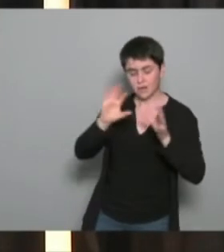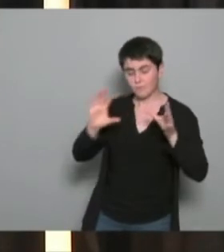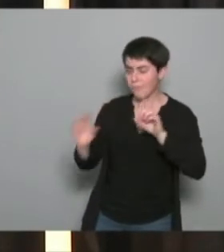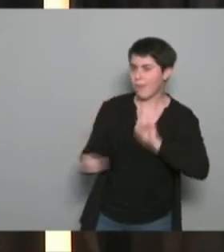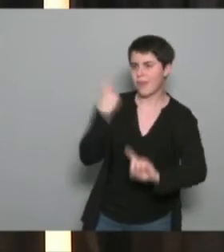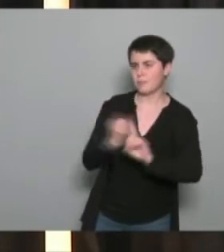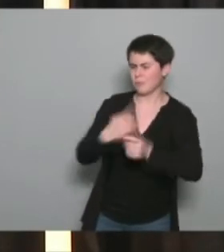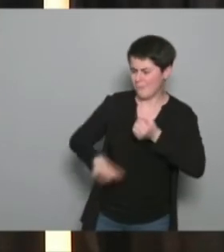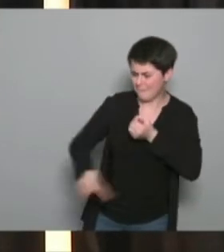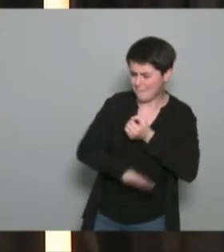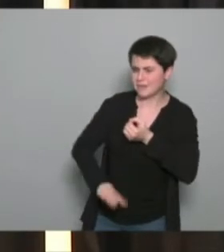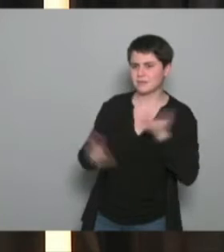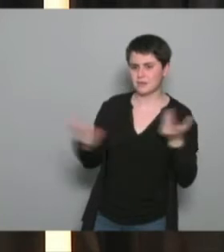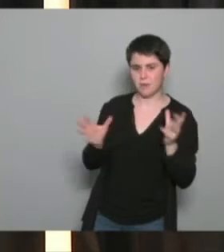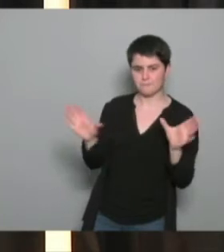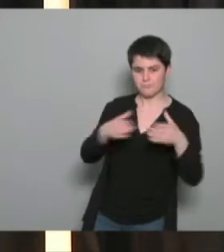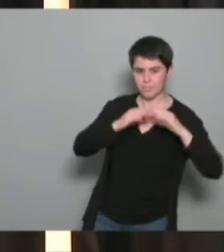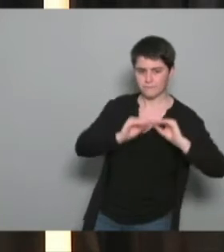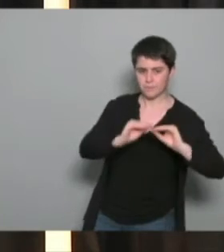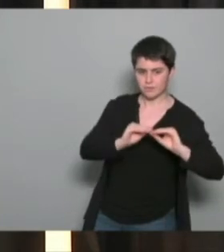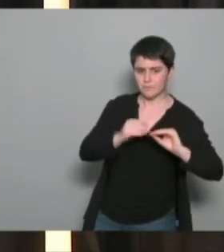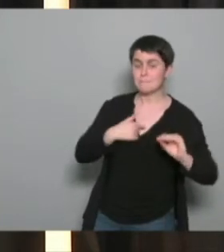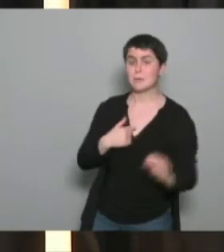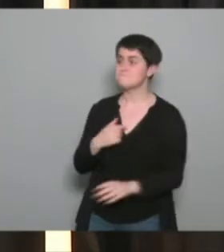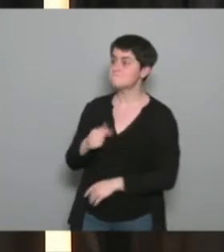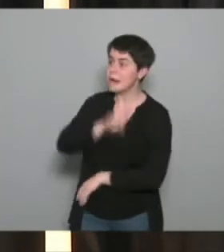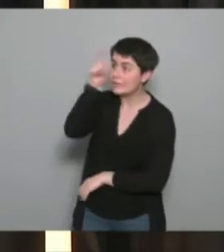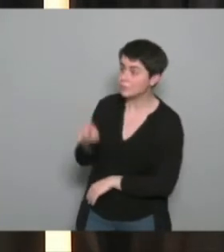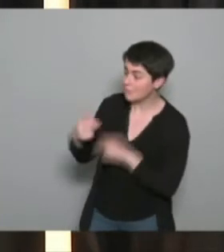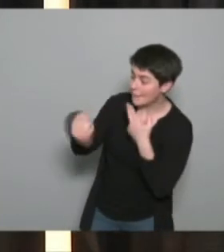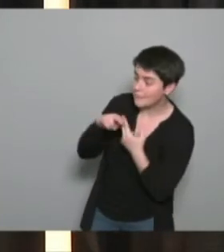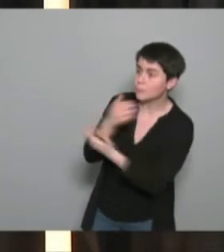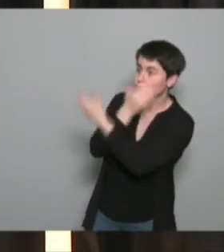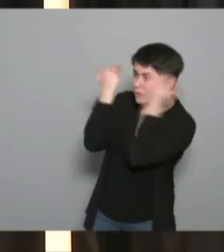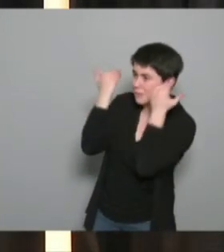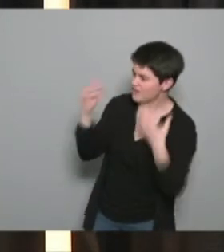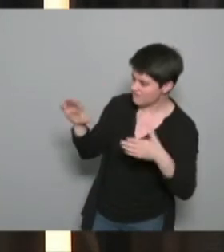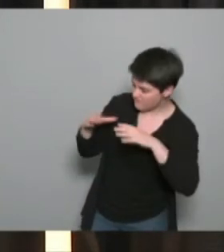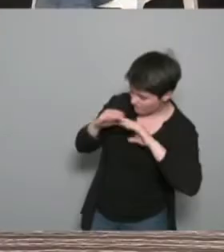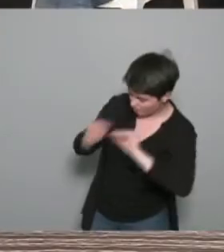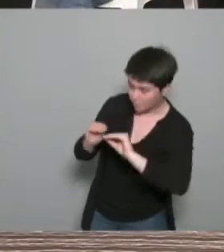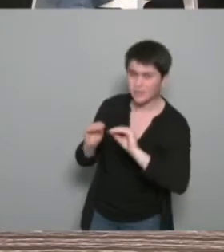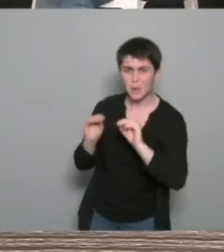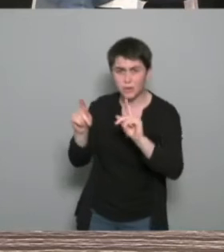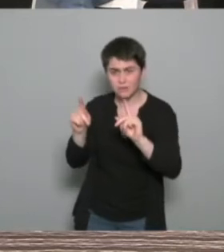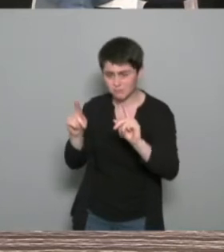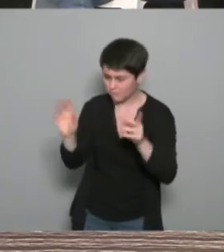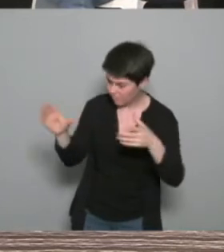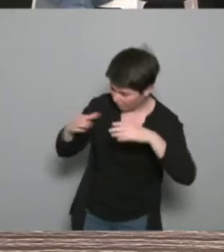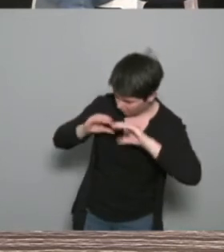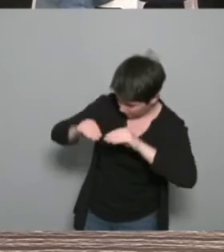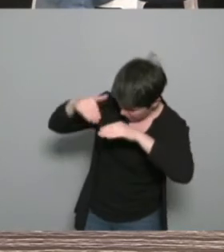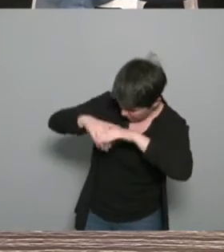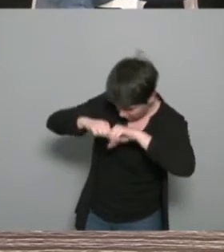et j'ai toujours pas la réponse former à quoi former à quoi parce que l'orientation qu'on va prendre